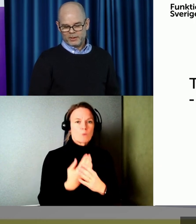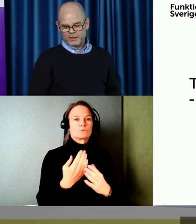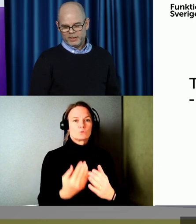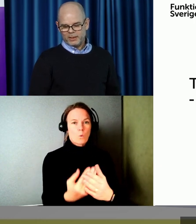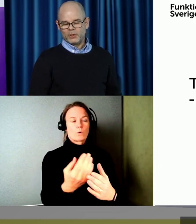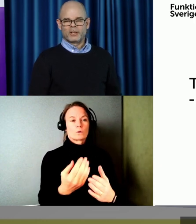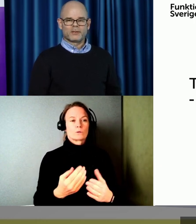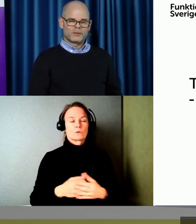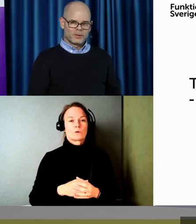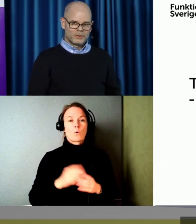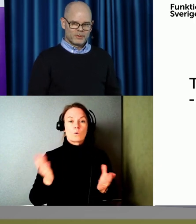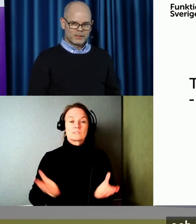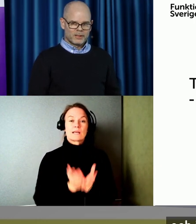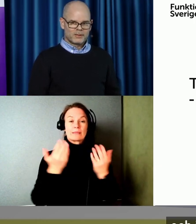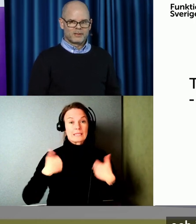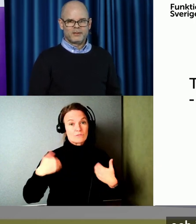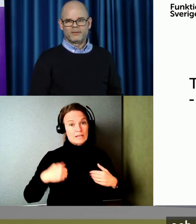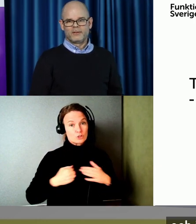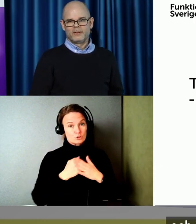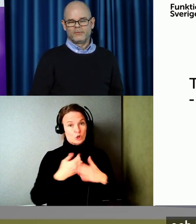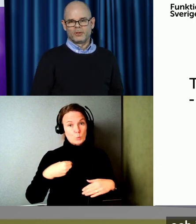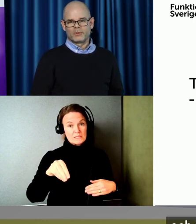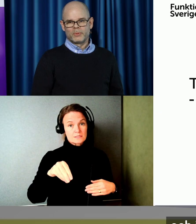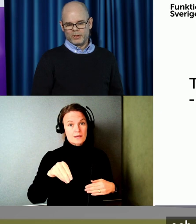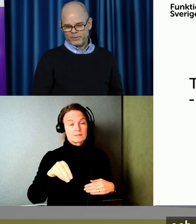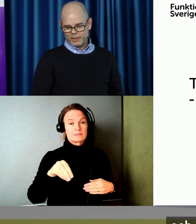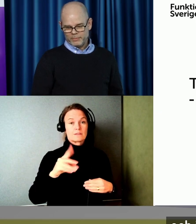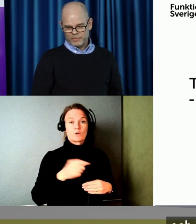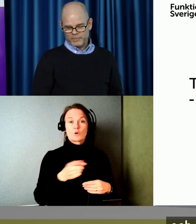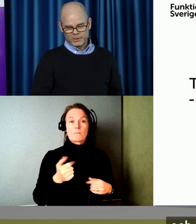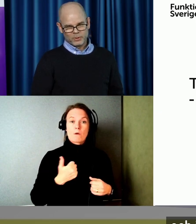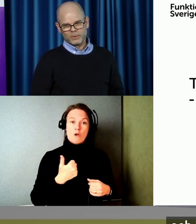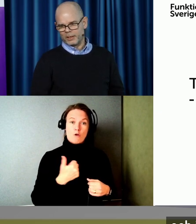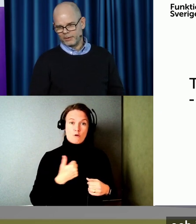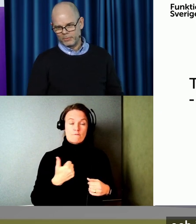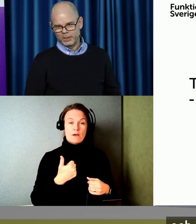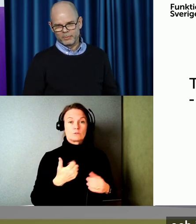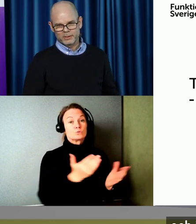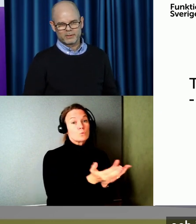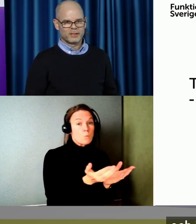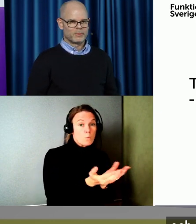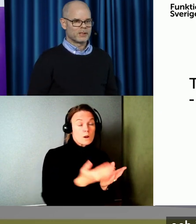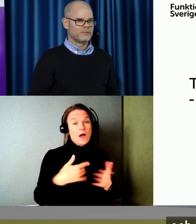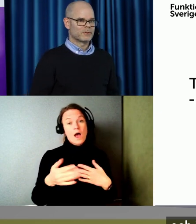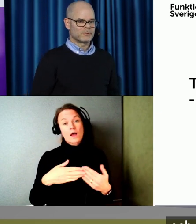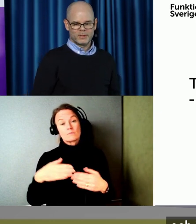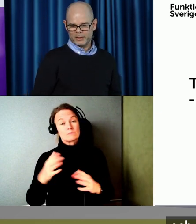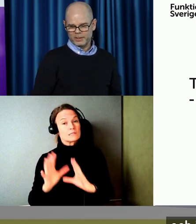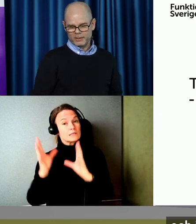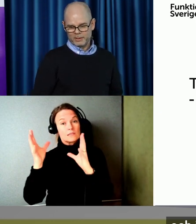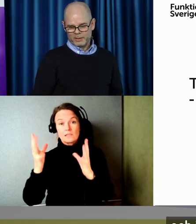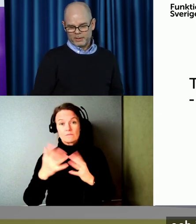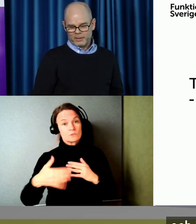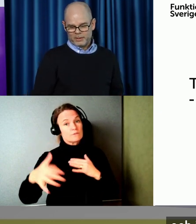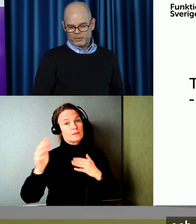individuella stöd och insatser för de som behöver det i skolan, i arbetslivet och så